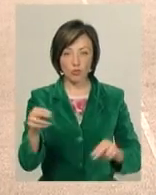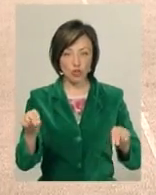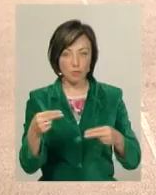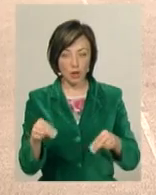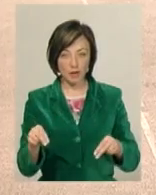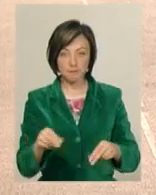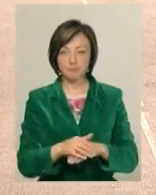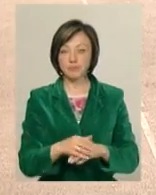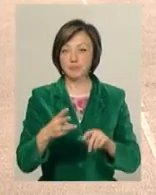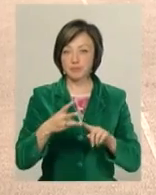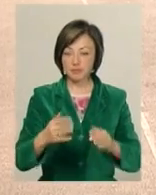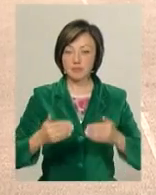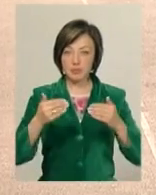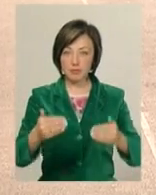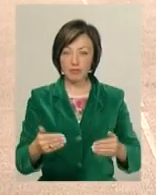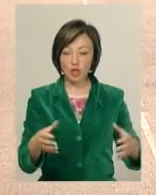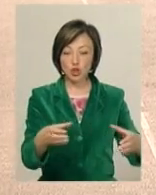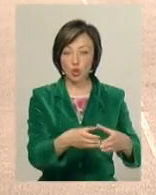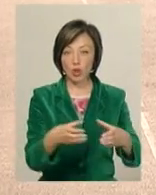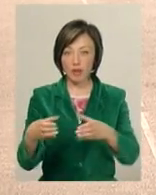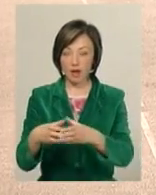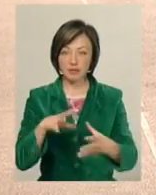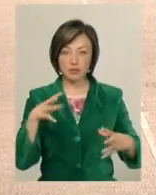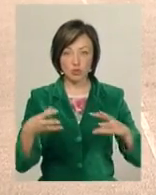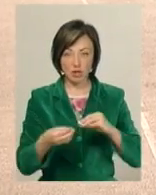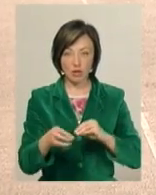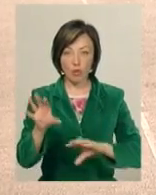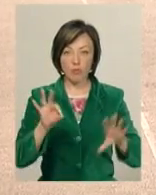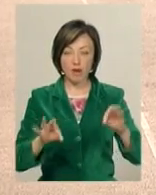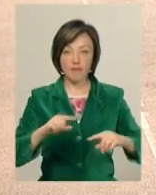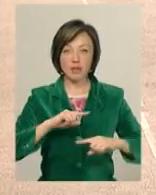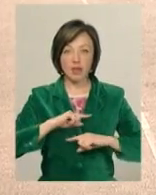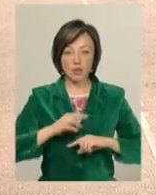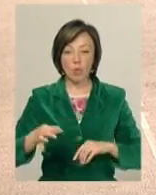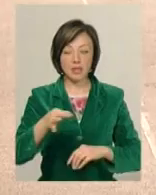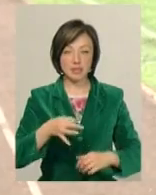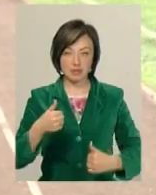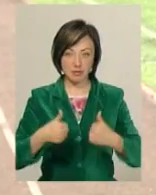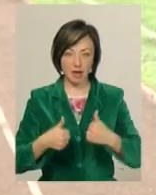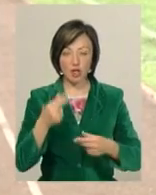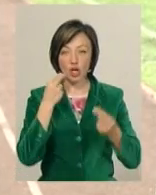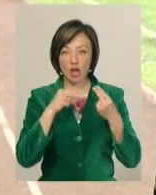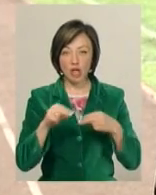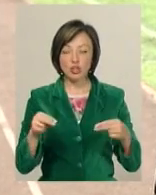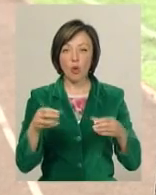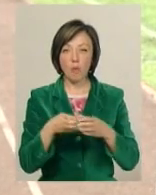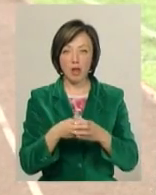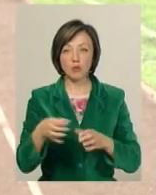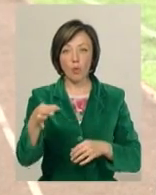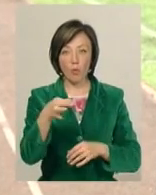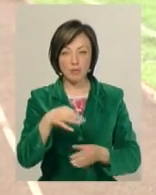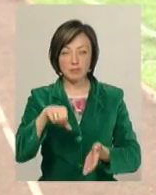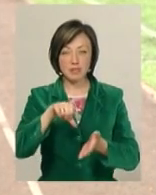чемпіонатах. Наступний етап – зональний, за результатами якого обирають фіналіста обласних змагань. Краща команда Хмельниччини